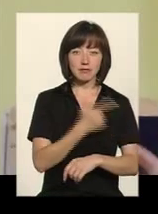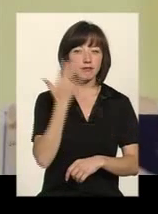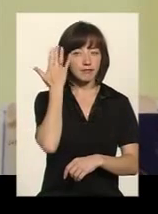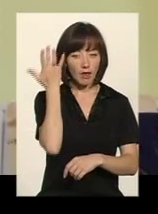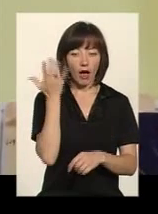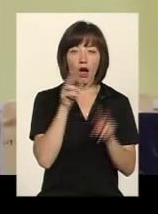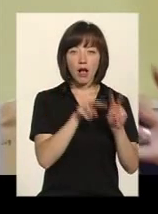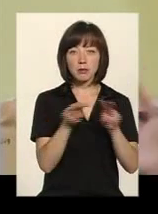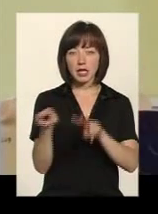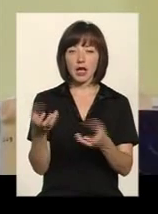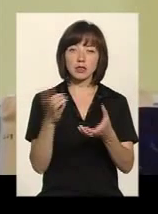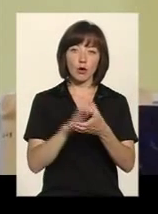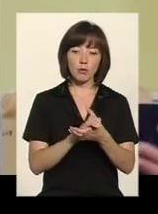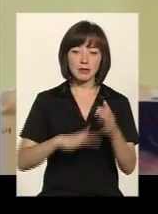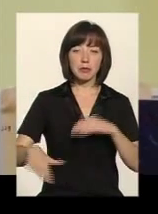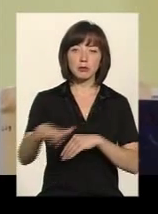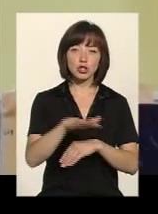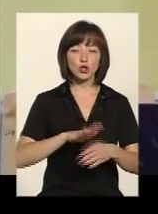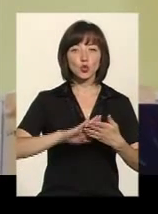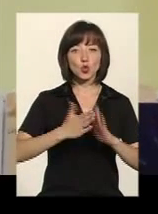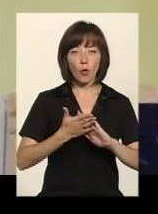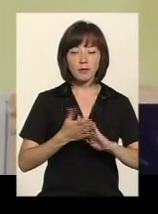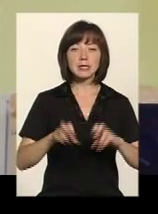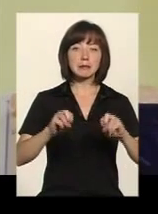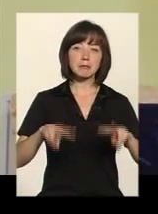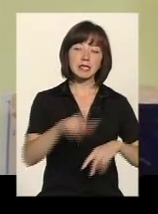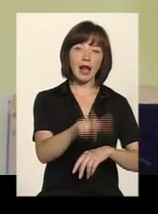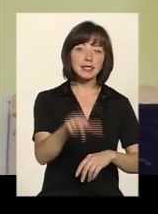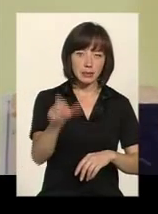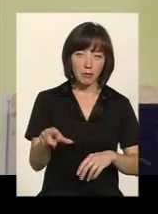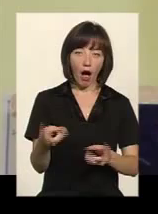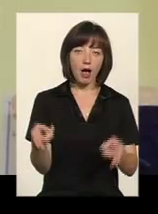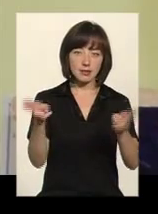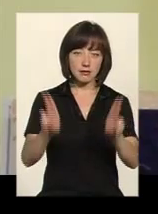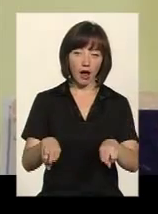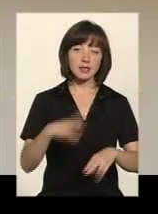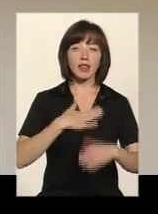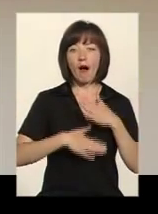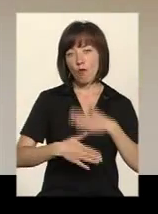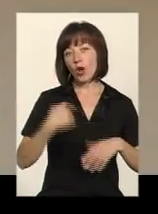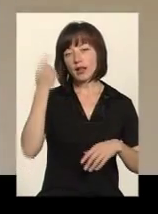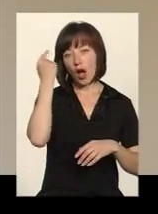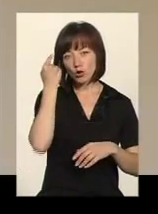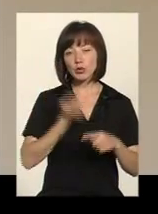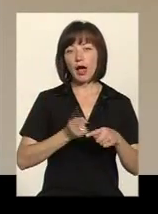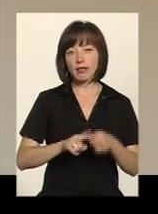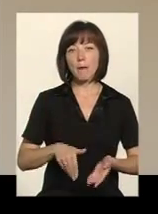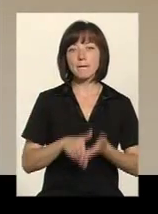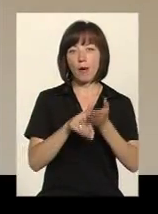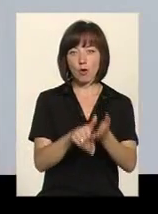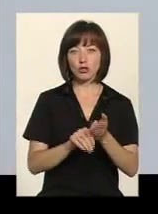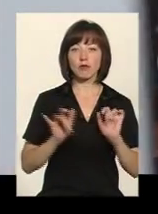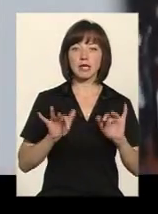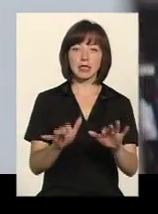осмотреть, ознакомитися непосредственно з поміщенням, з условиями, з специалістами. І вони остались доволі, і я думаю, що це поможуть нам в